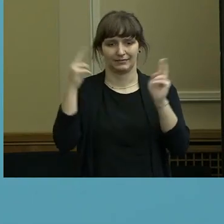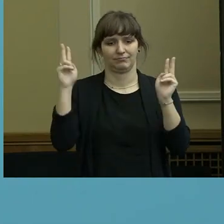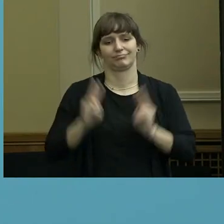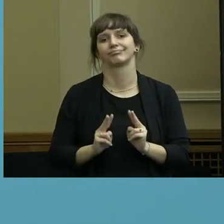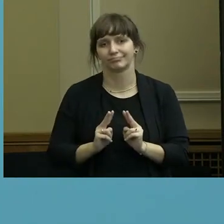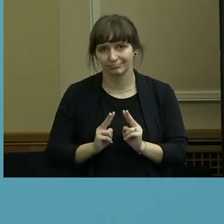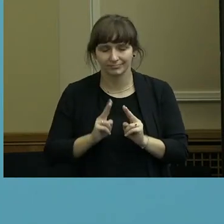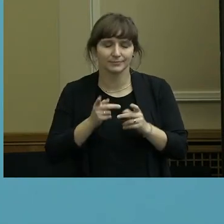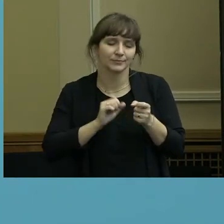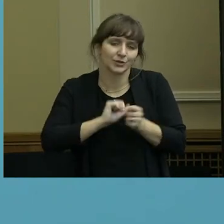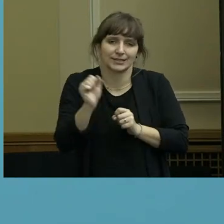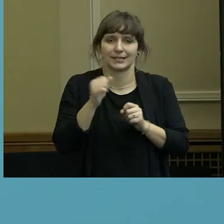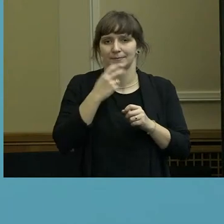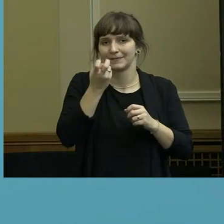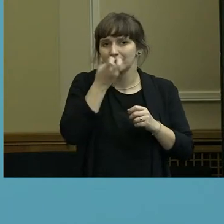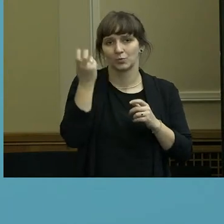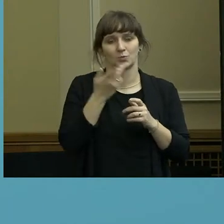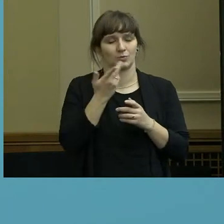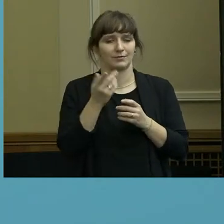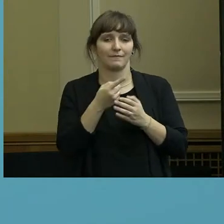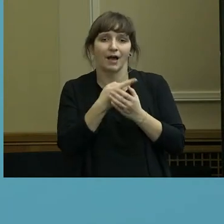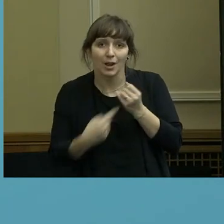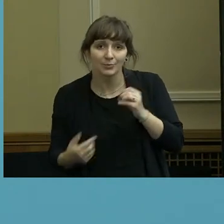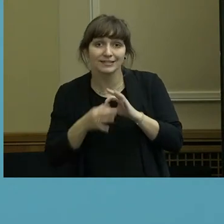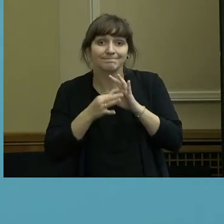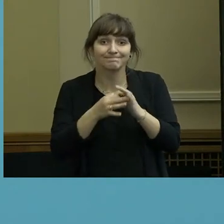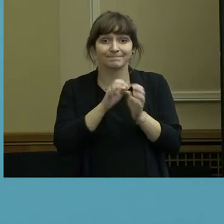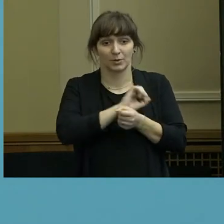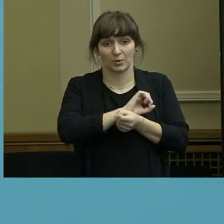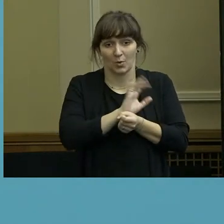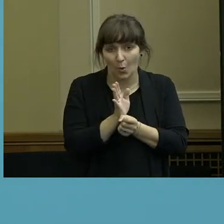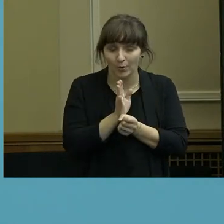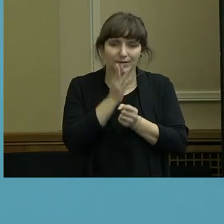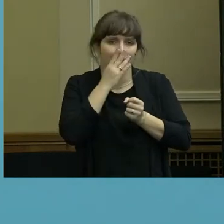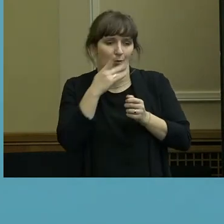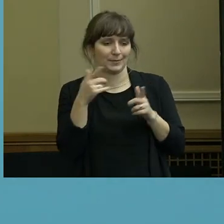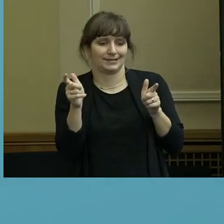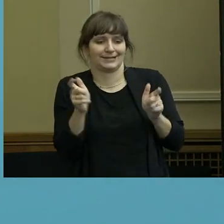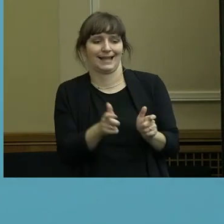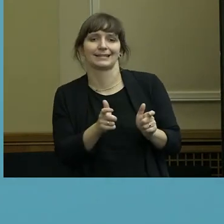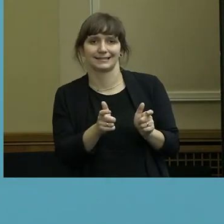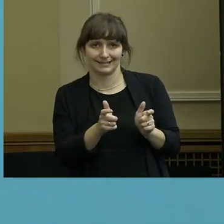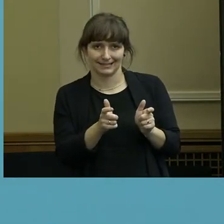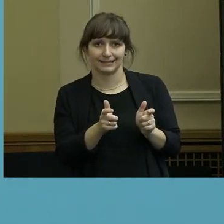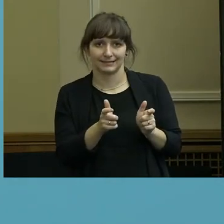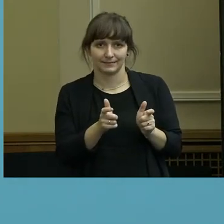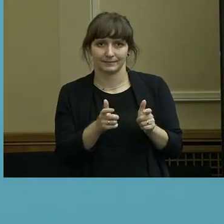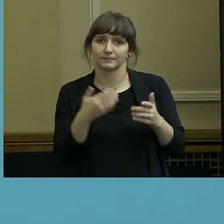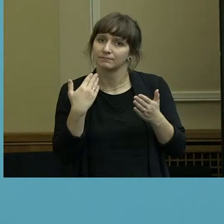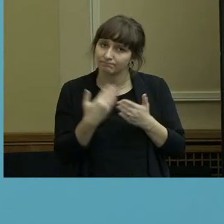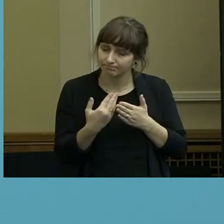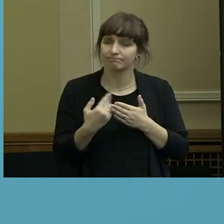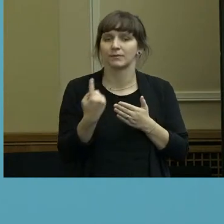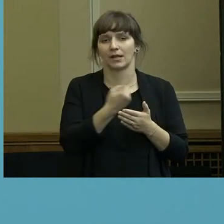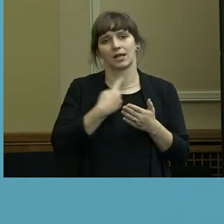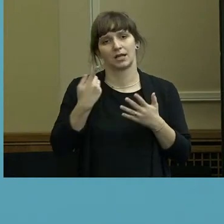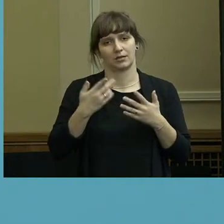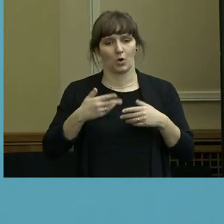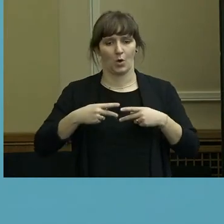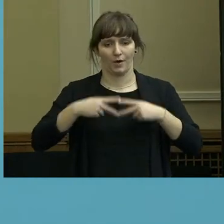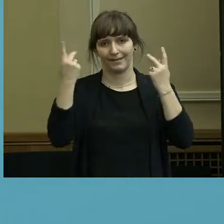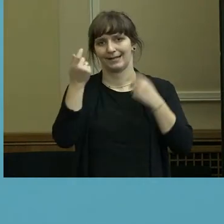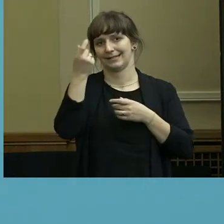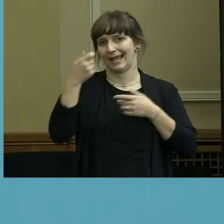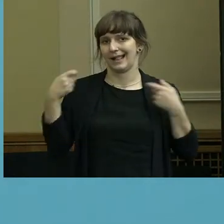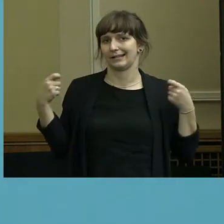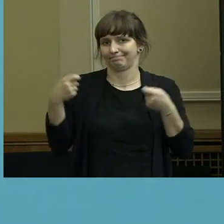versuchen, die Corona-bedingten Verluste zu begrenzen. Dafür setzen wir auch öffentliche Mittel ein. Aber